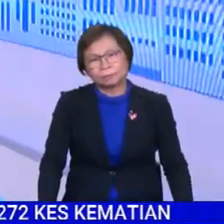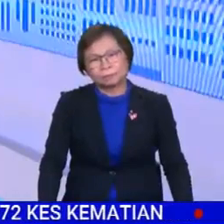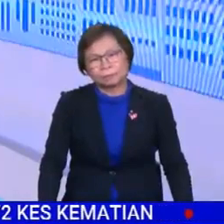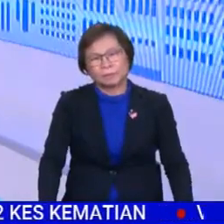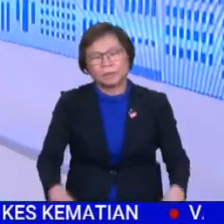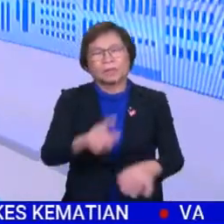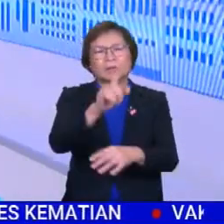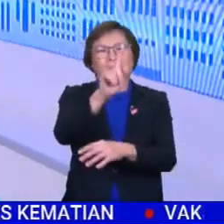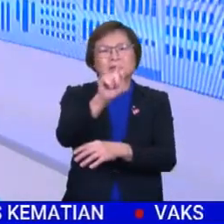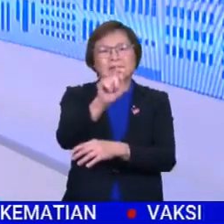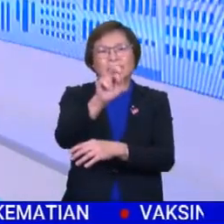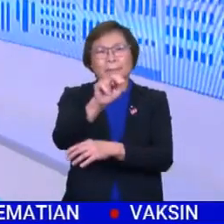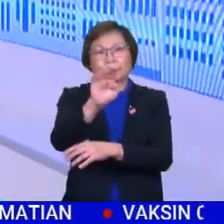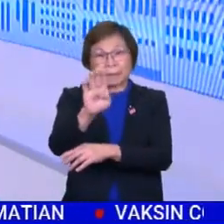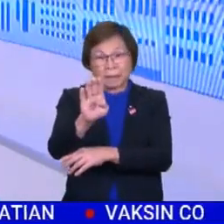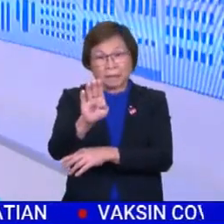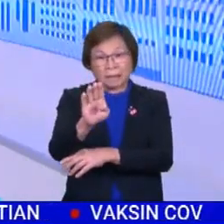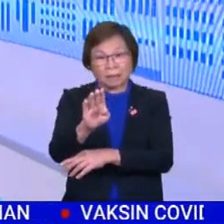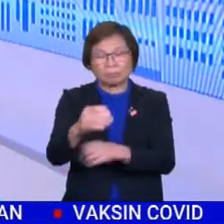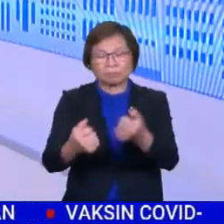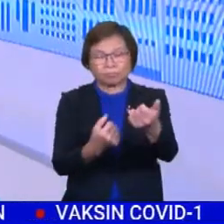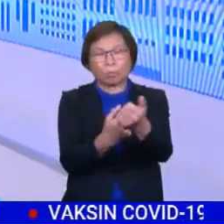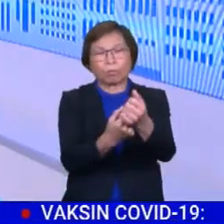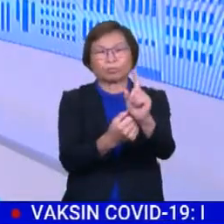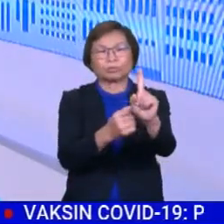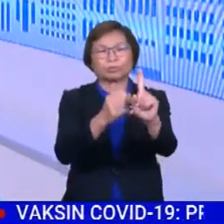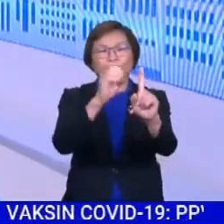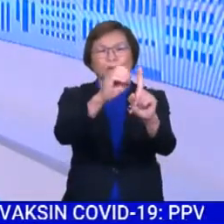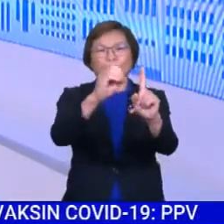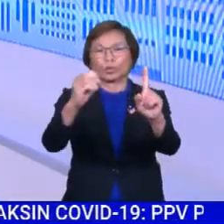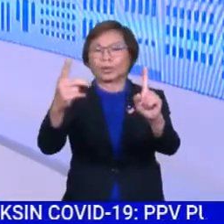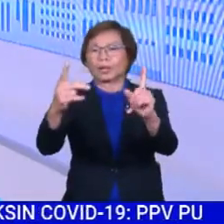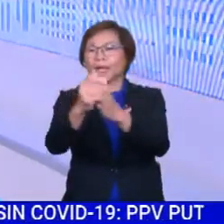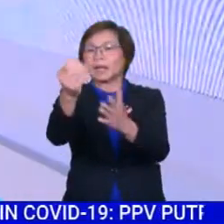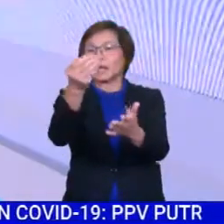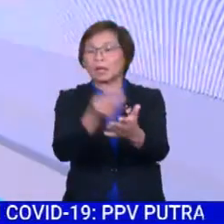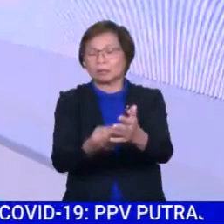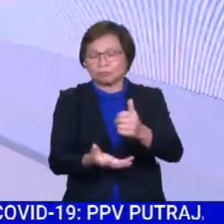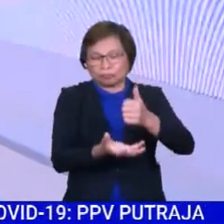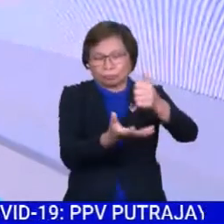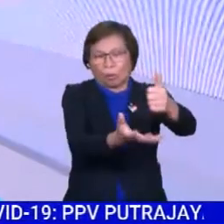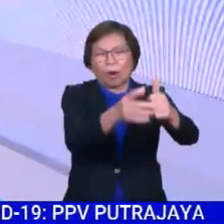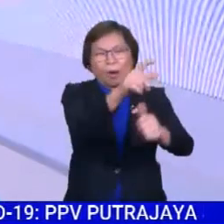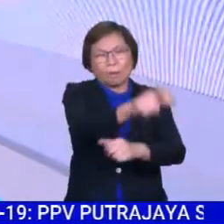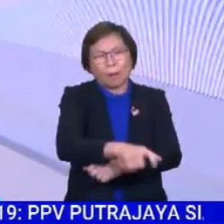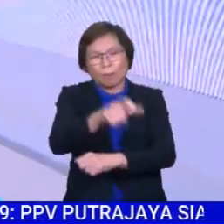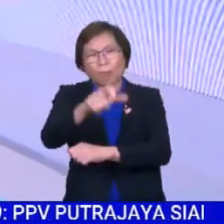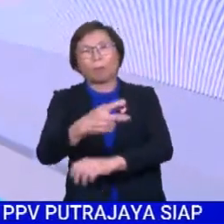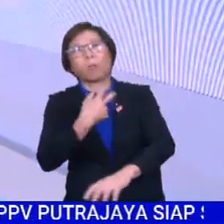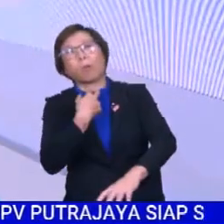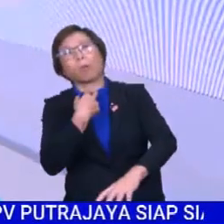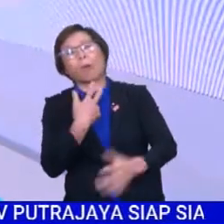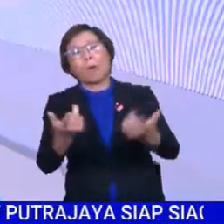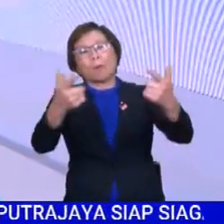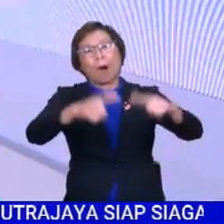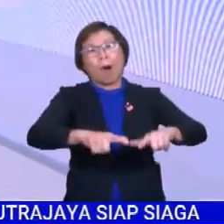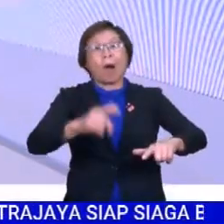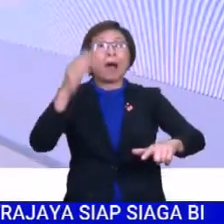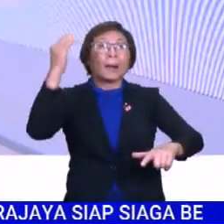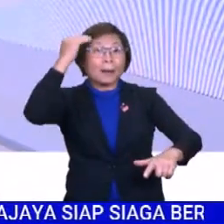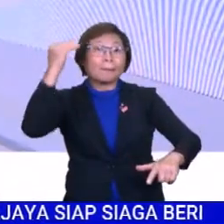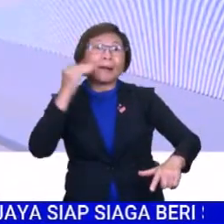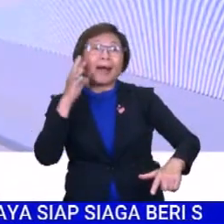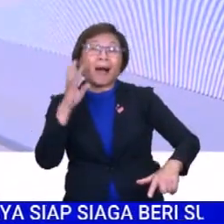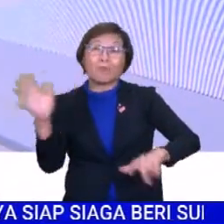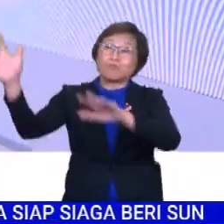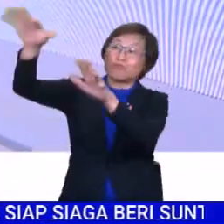Tenaga Nasional Berhak TNB menyumbang RM100,000 bagi membantu penduduk terjejas dalam insiden Kepala Air